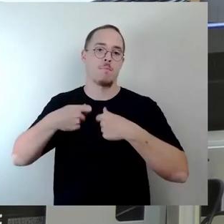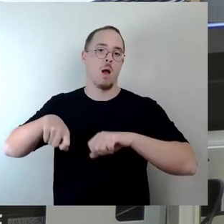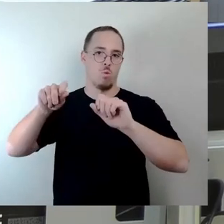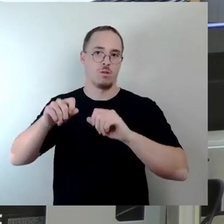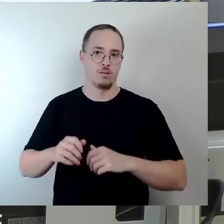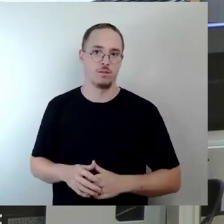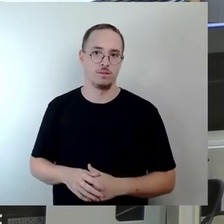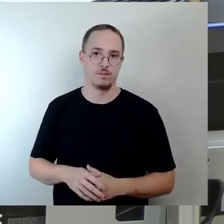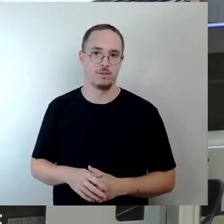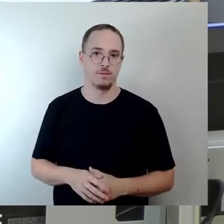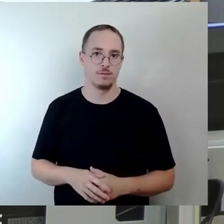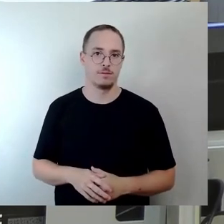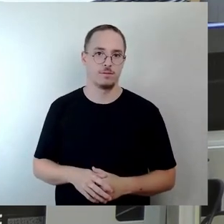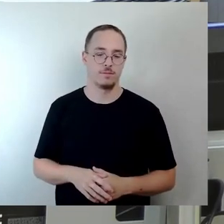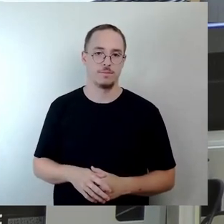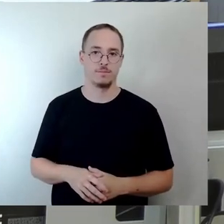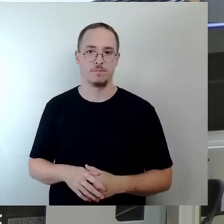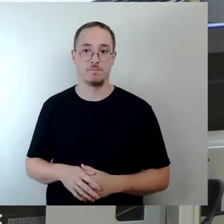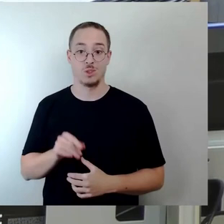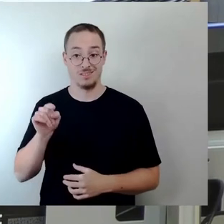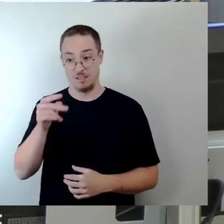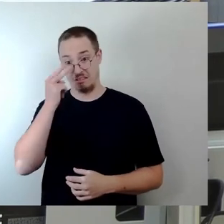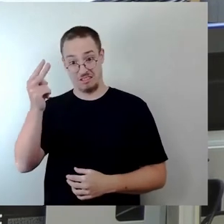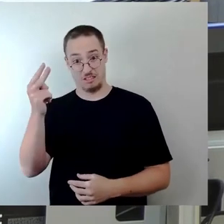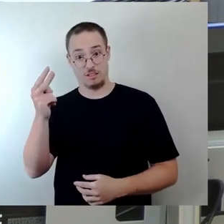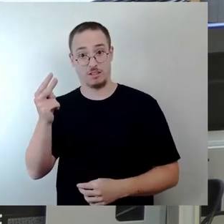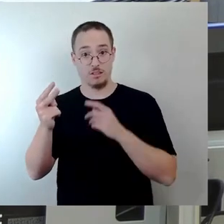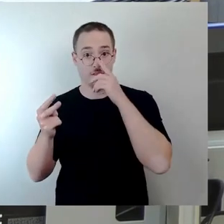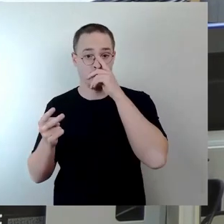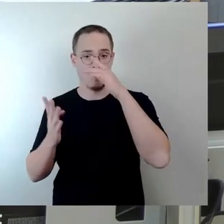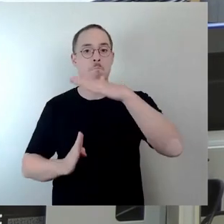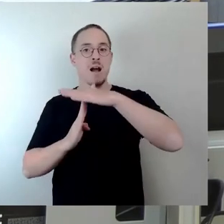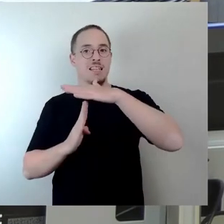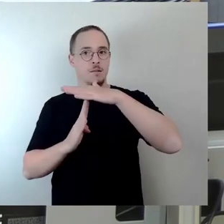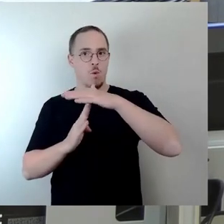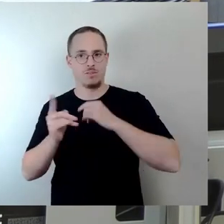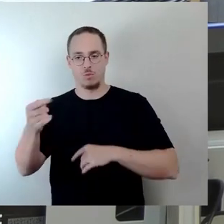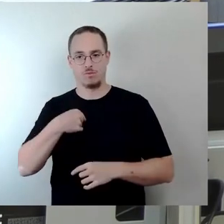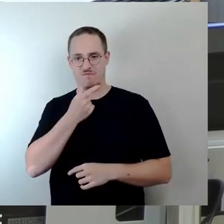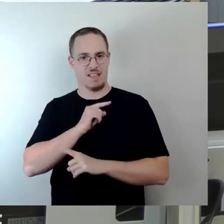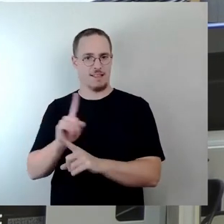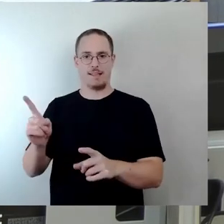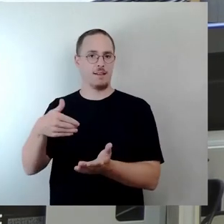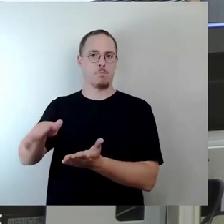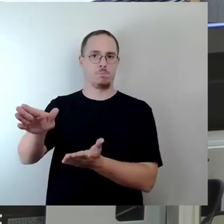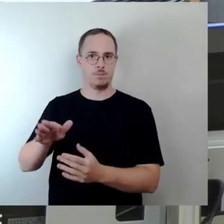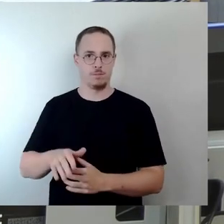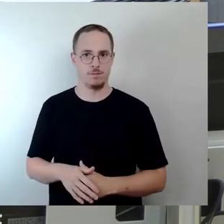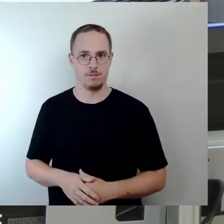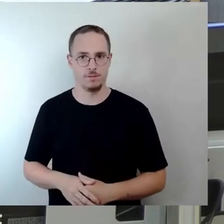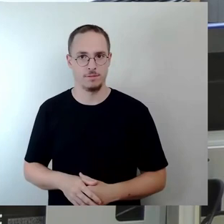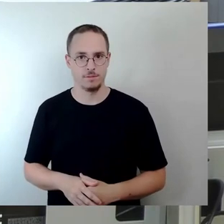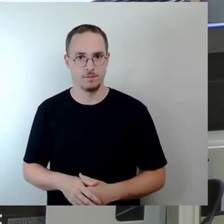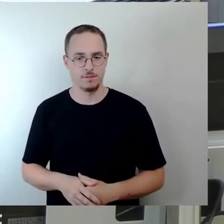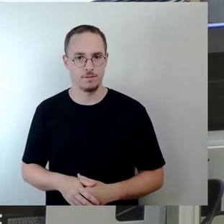Und genau dem, was wir hier hinten sehen, also dem Maximum sozusagen, dem stimmen wir nicht zu. Wir haben insbesondere Kritik an der Höhe des